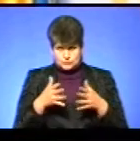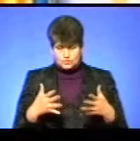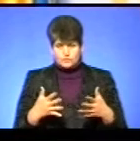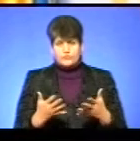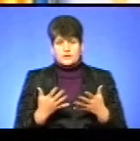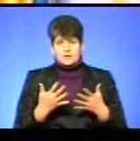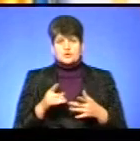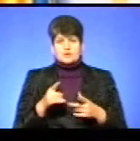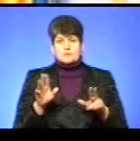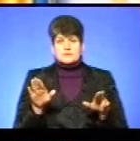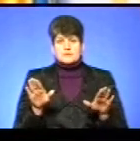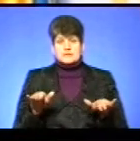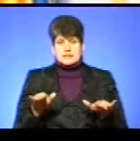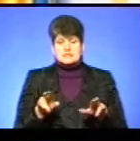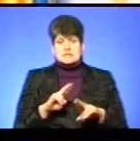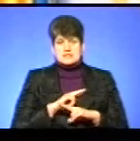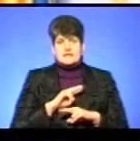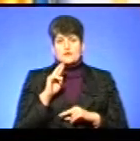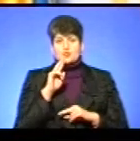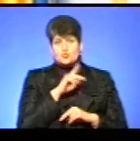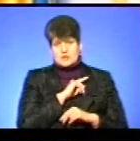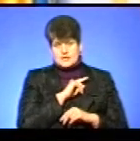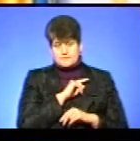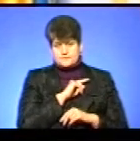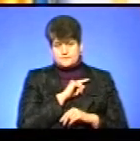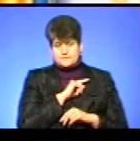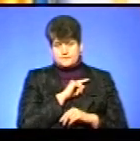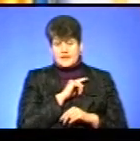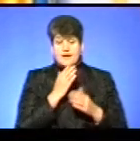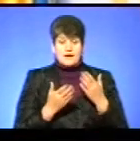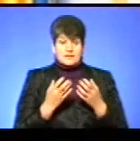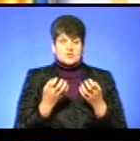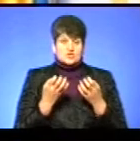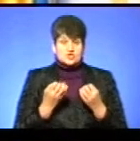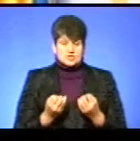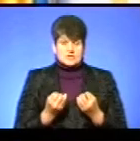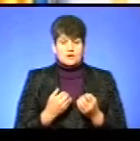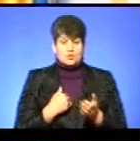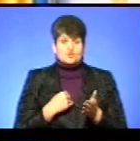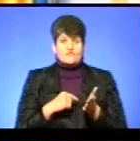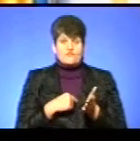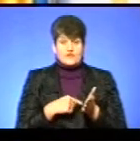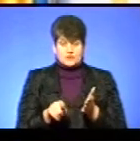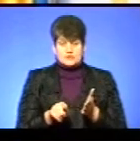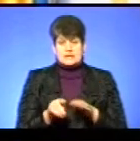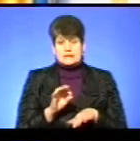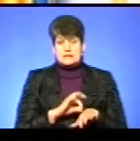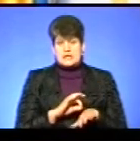встановлено, що птиця загинула від отруєння. Але ще виключається діагноз з